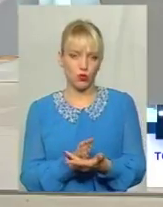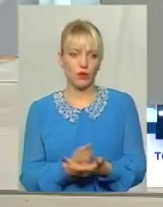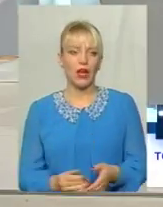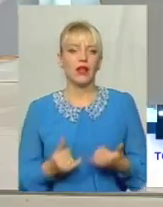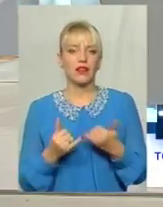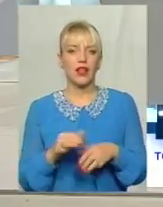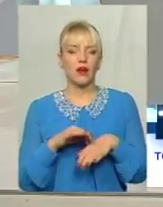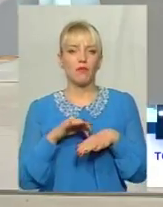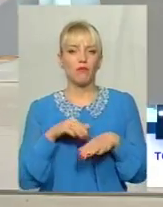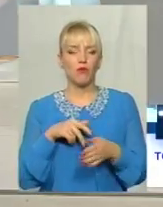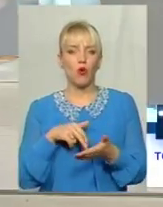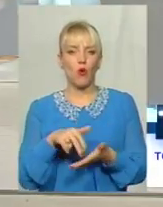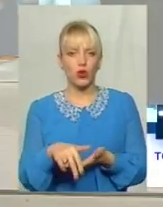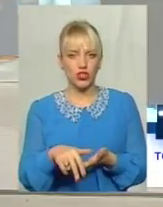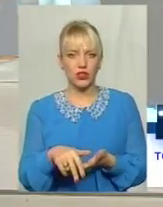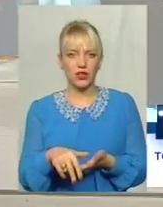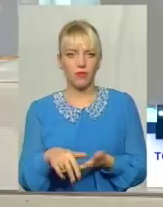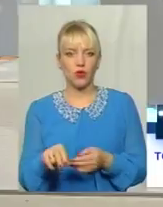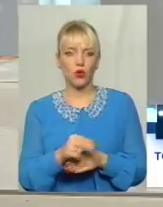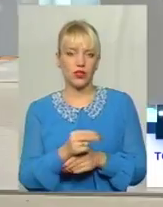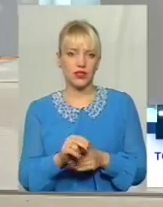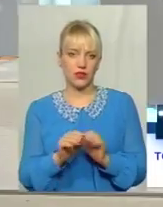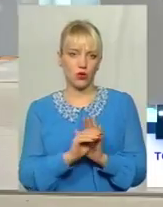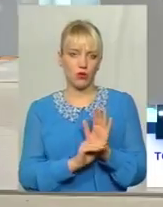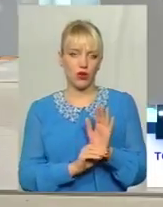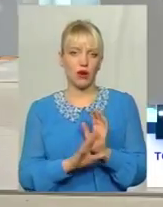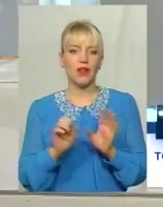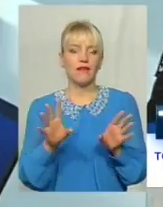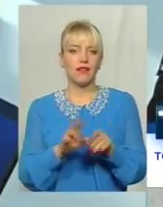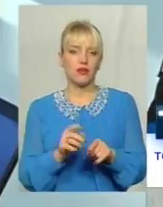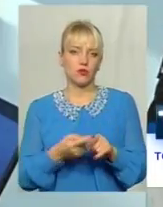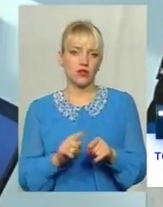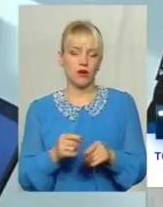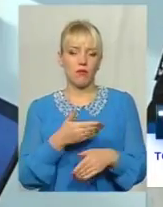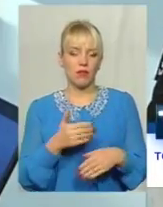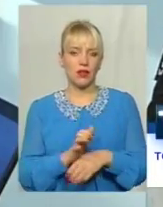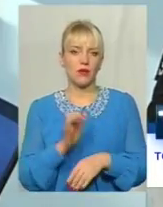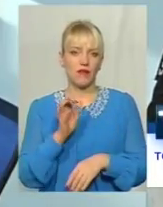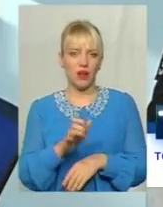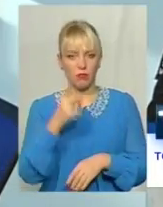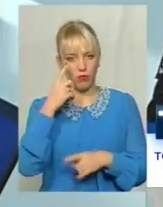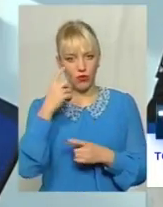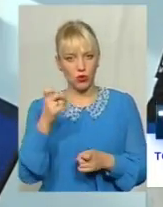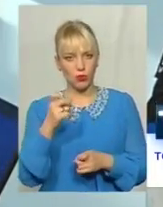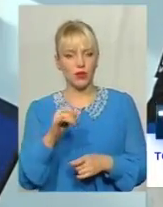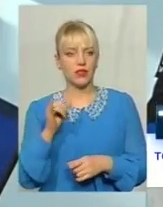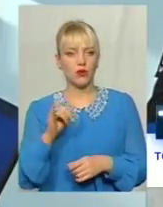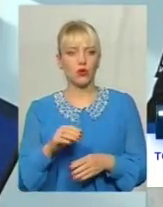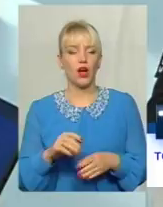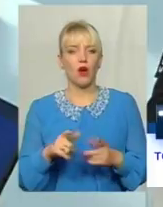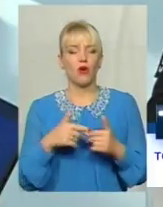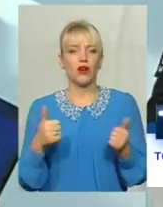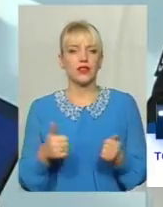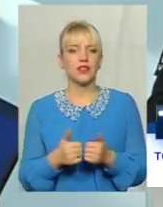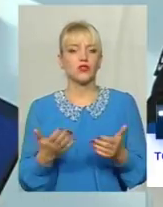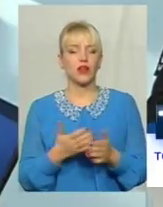проходження корекційної програми Разом з тим, ми направляємо повідомлення безпосередньо в організацію, яка